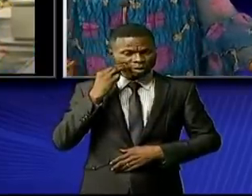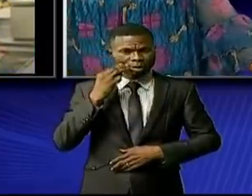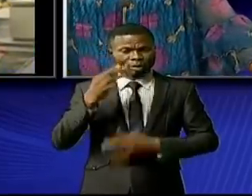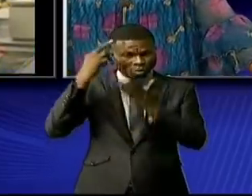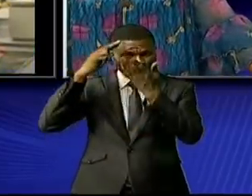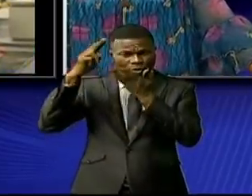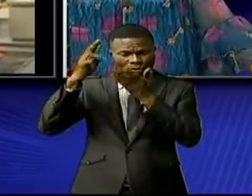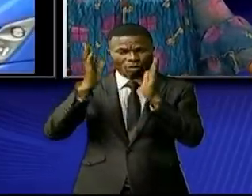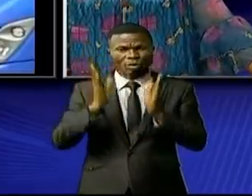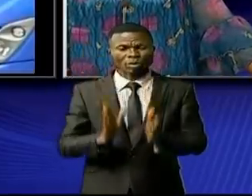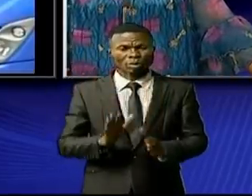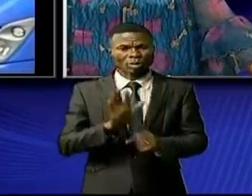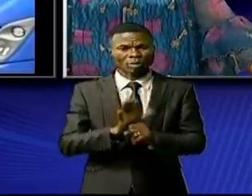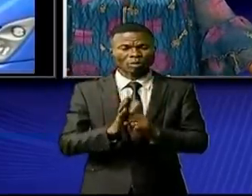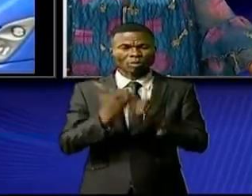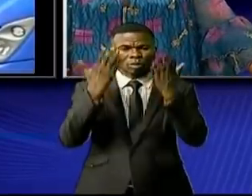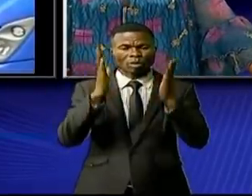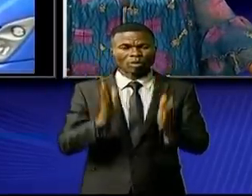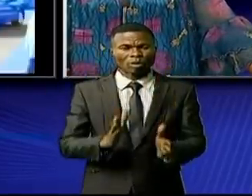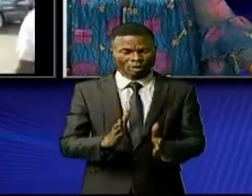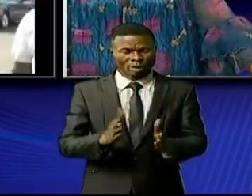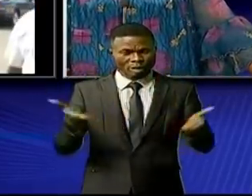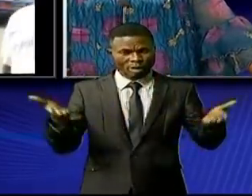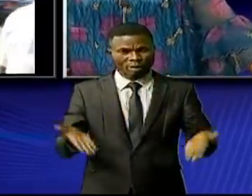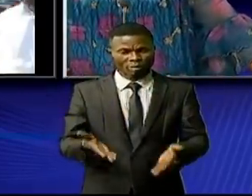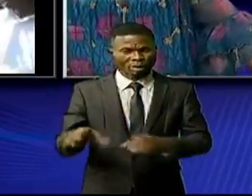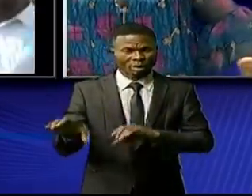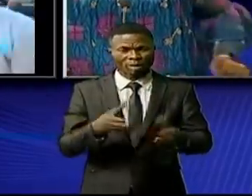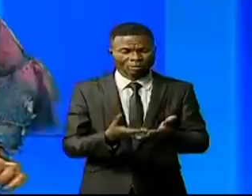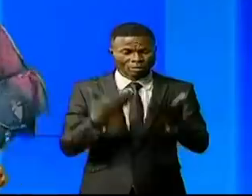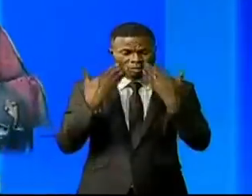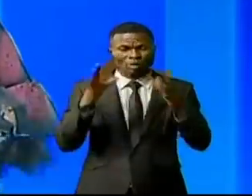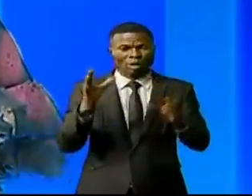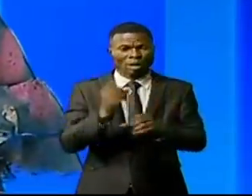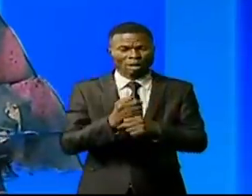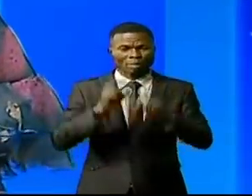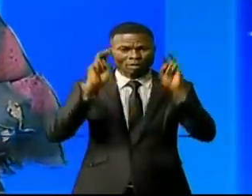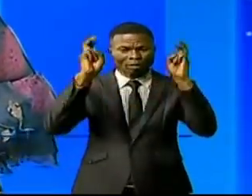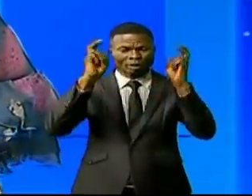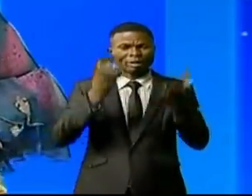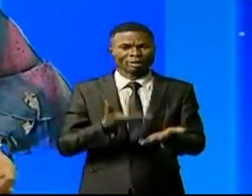compagnie des étudiants principaux bénéficiaires de ce projet. Voilà pour les titres.